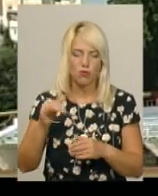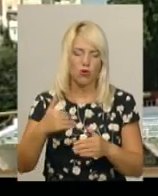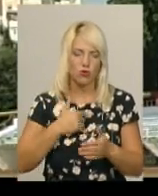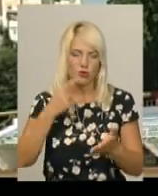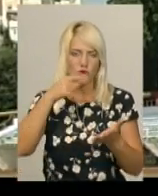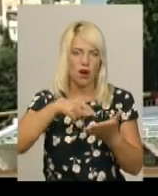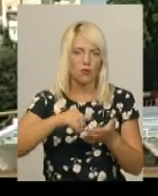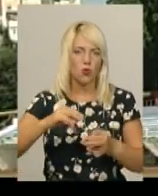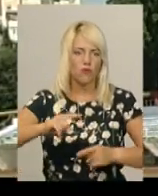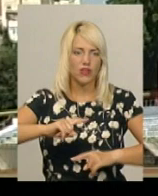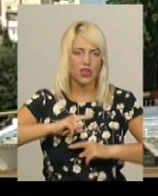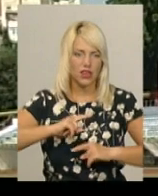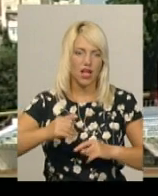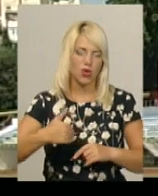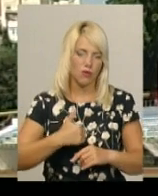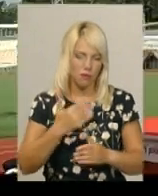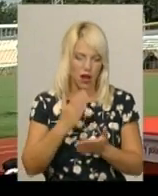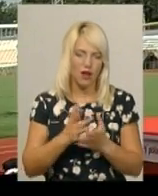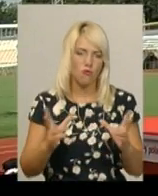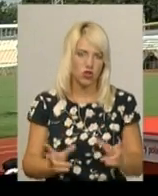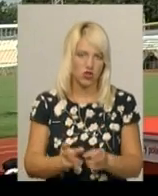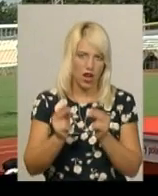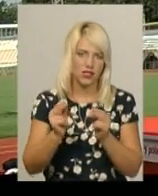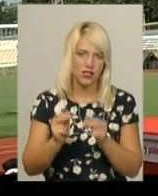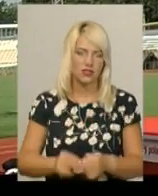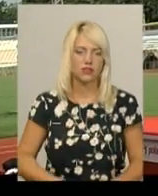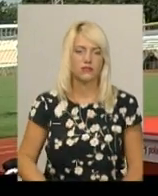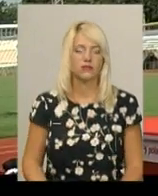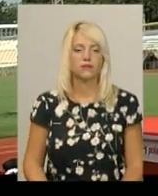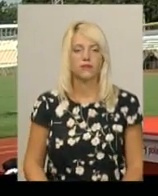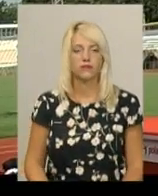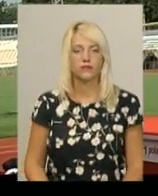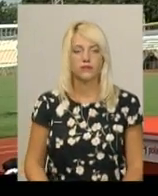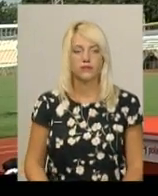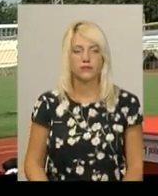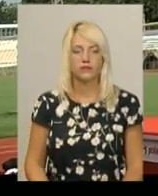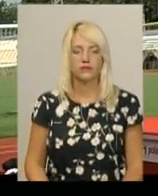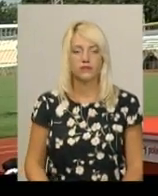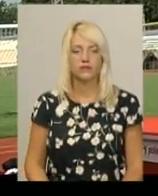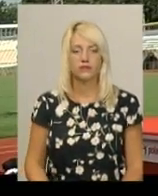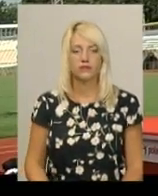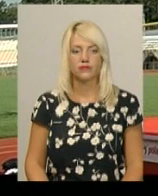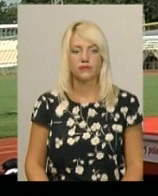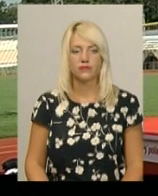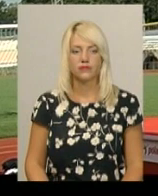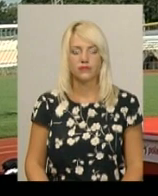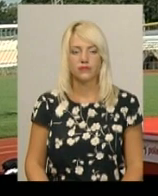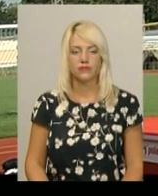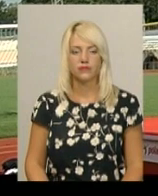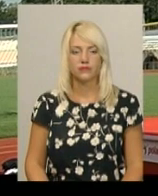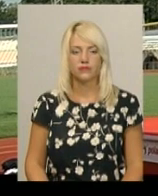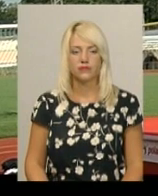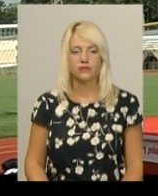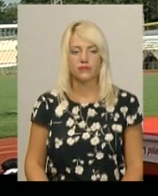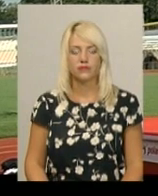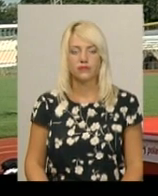фінал. Та побачимо, думаю, маємо всі шанси. Звісно, результат – мінімум попадання в фінал. Там буде видно.